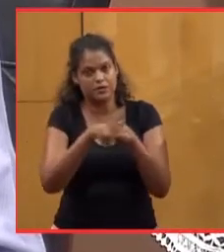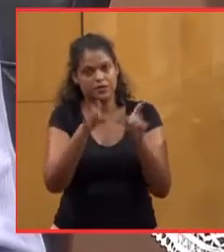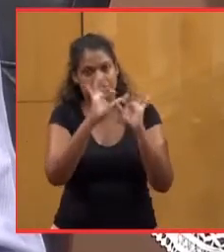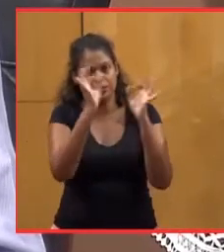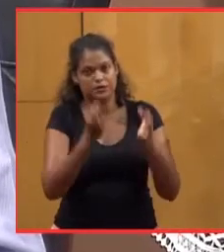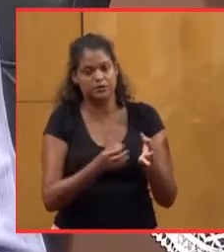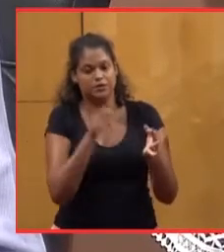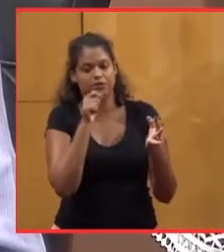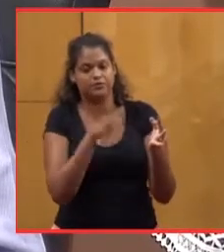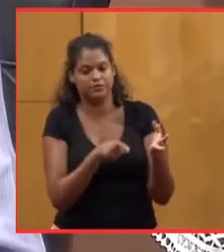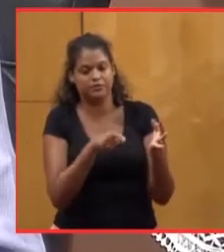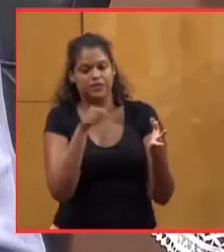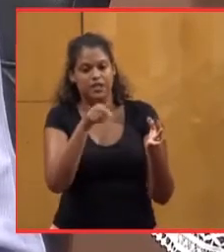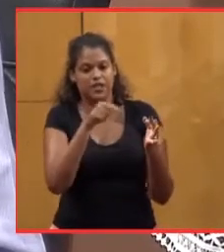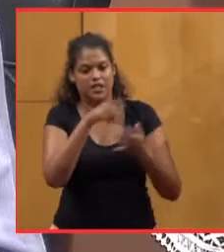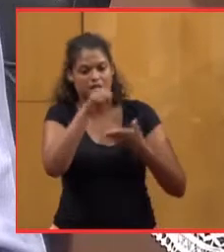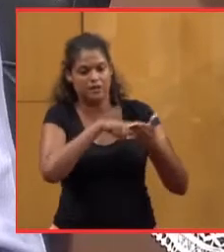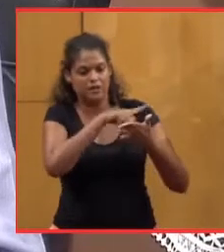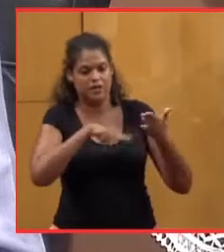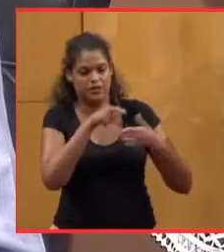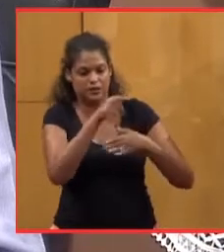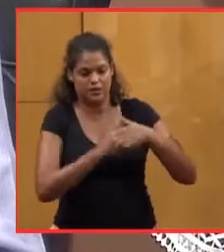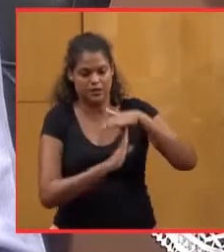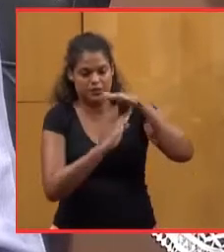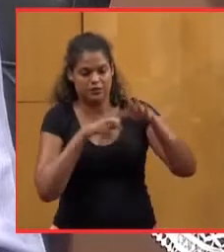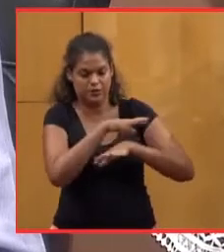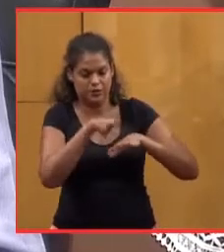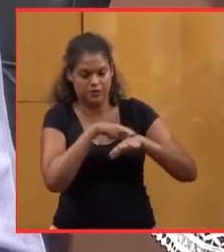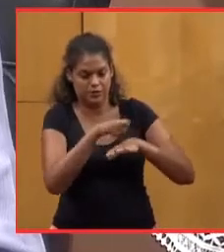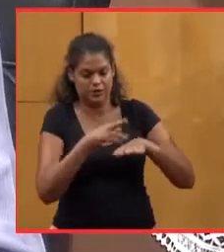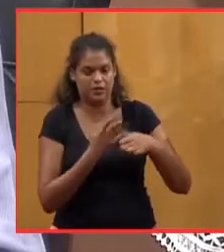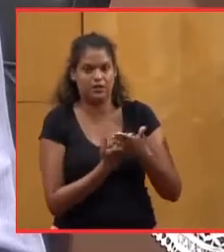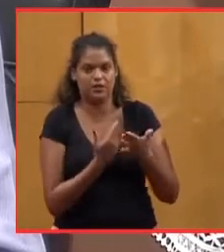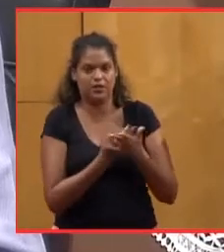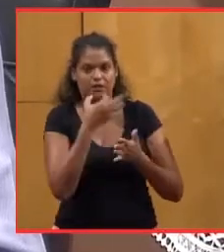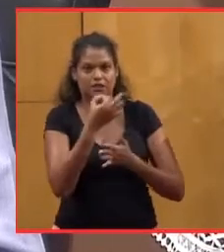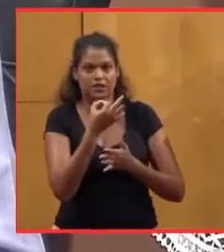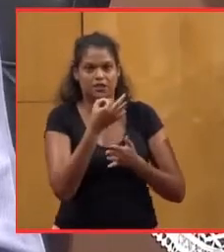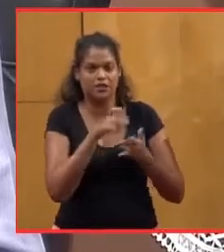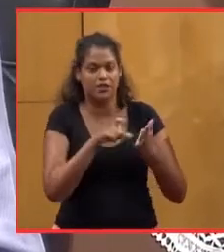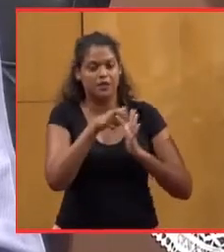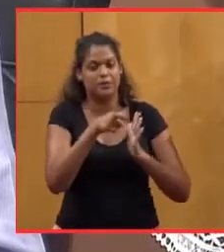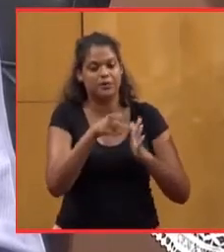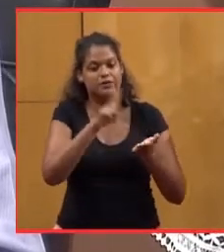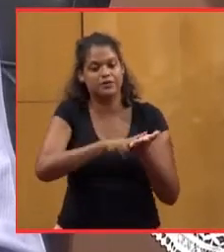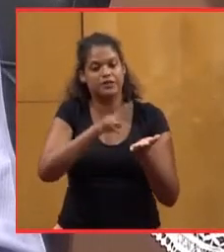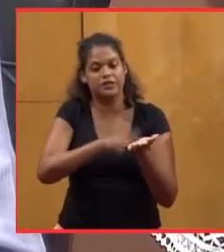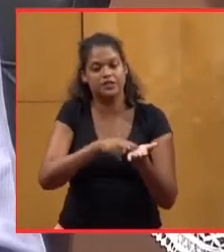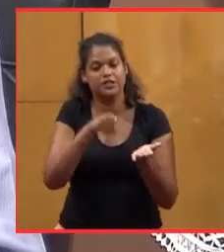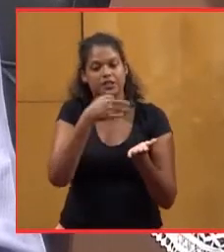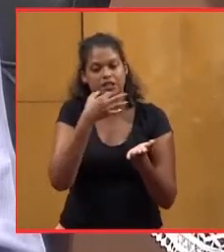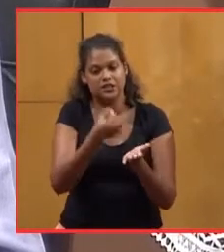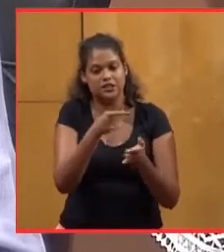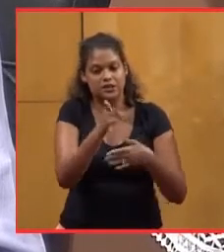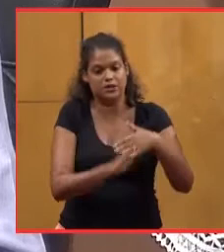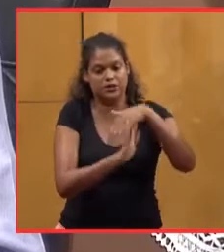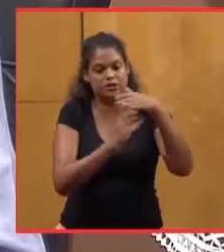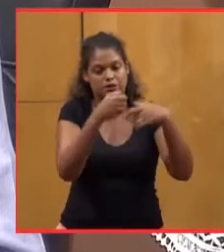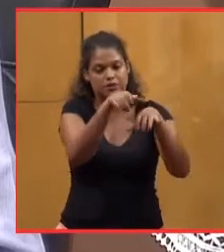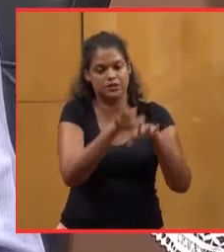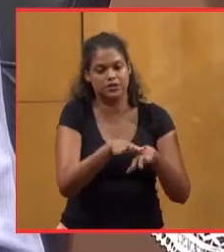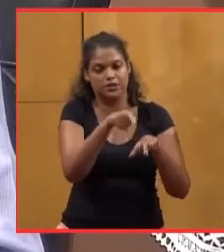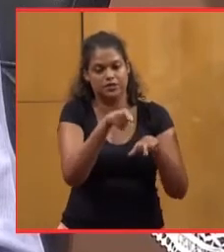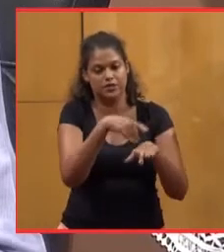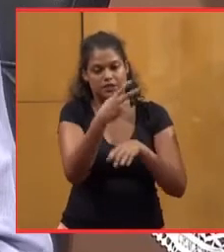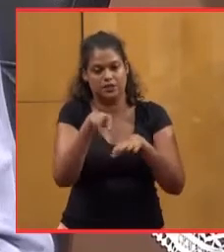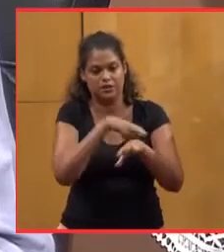budget n'intègre même pas les corrections de la Chambre régionale des comptes, qui rétablit la vérité en démontrant que le compte administratif de la région